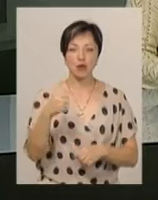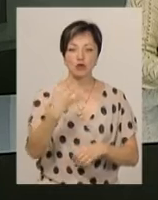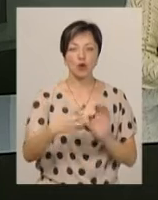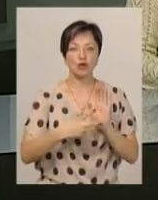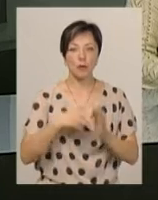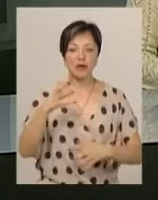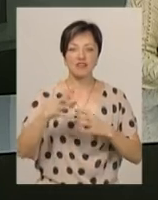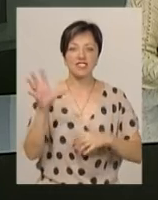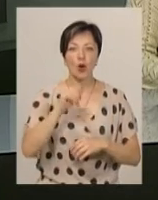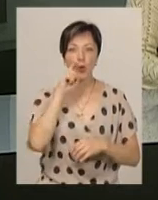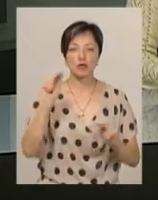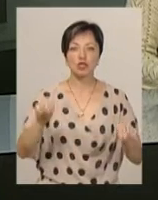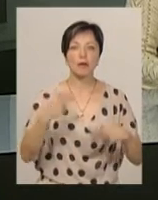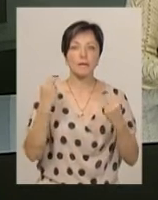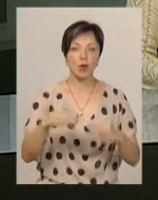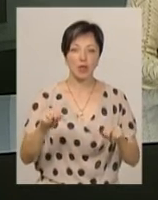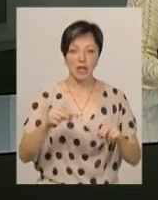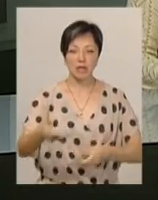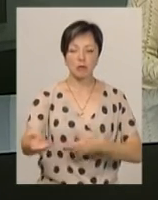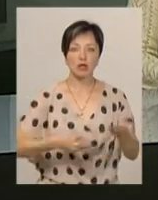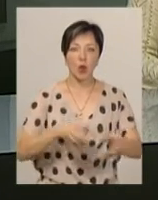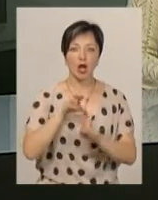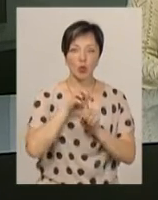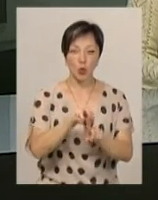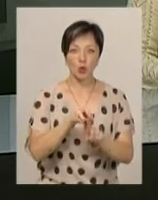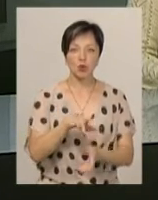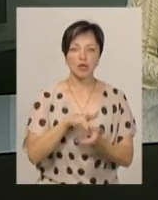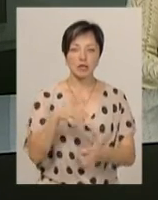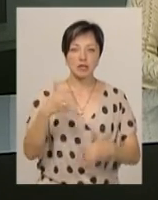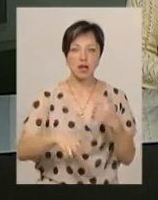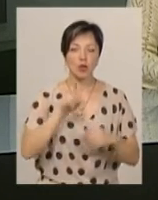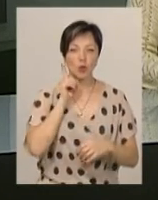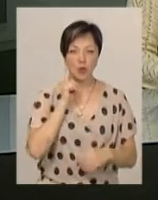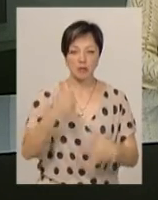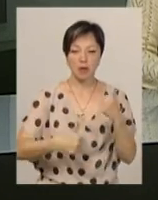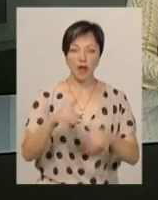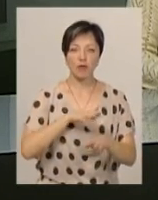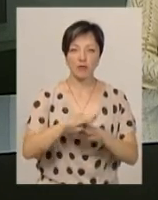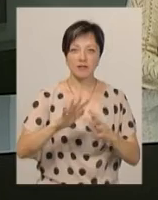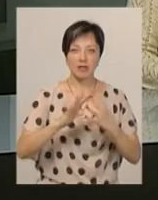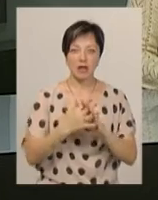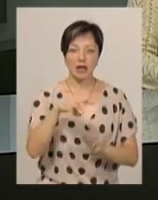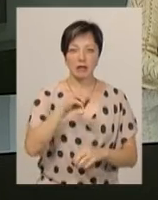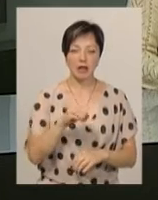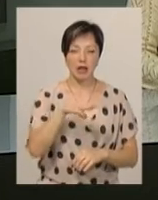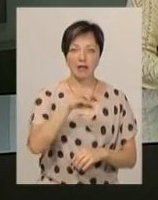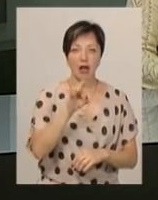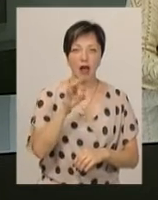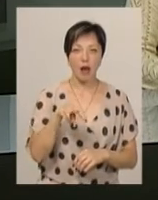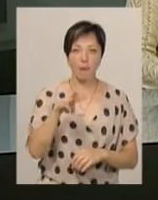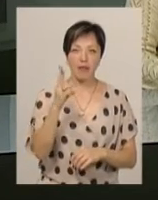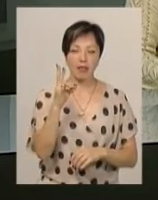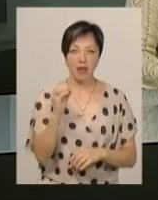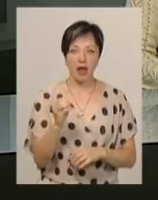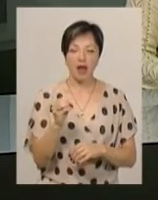47-му всеукраїнському чемпіонаті з пішохідного туризму серед юніорів. Змагання відбувалися в селі Теремне, що на Рівненщині,